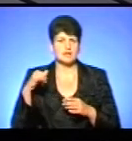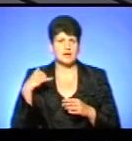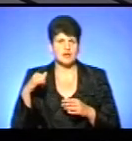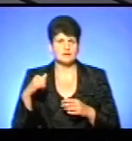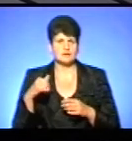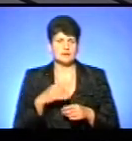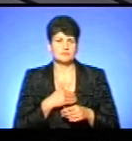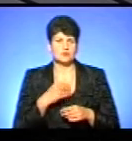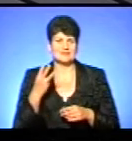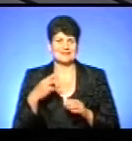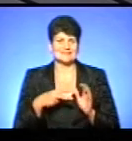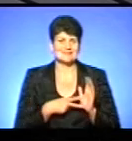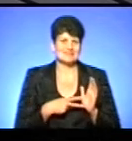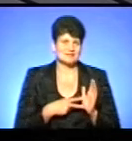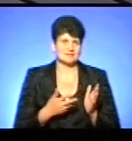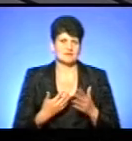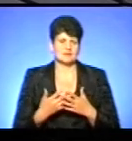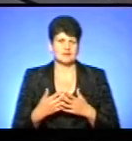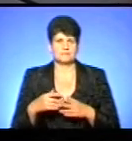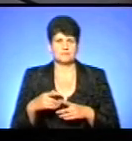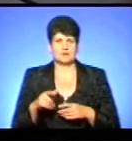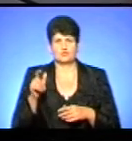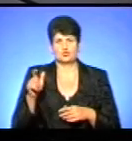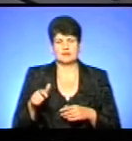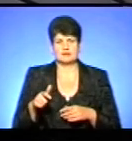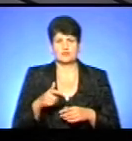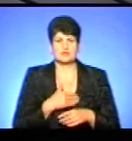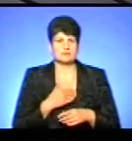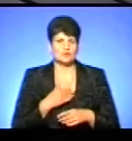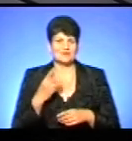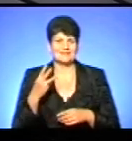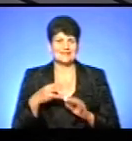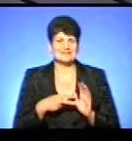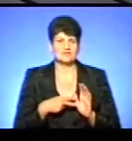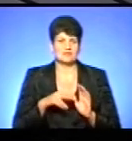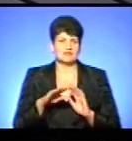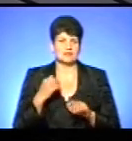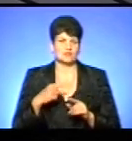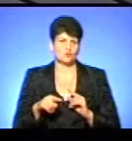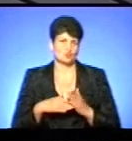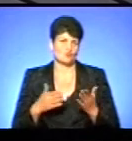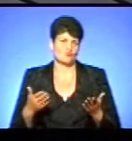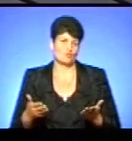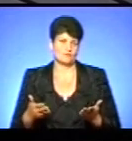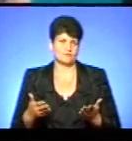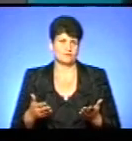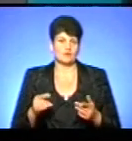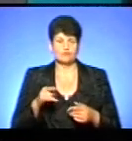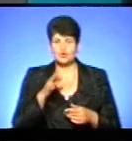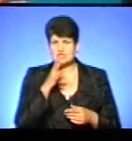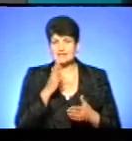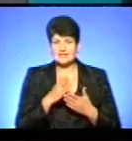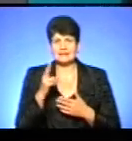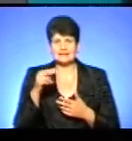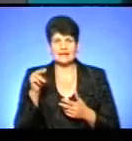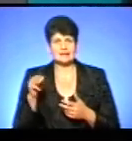температура 37. Чи там чоловікові, людина, який 37 температура, вони викликають швидку допомогу. В той же час є ДТП,